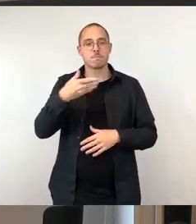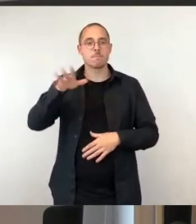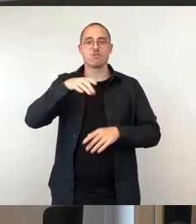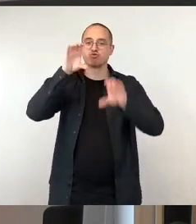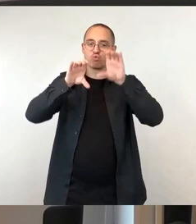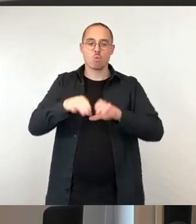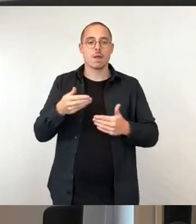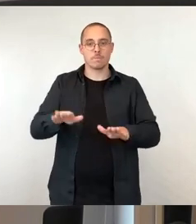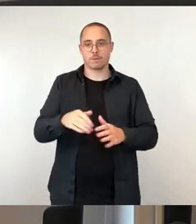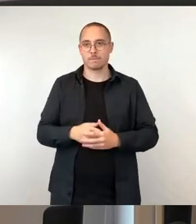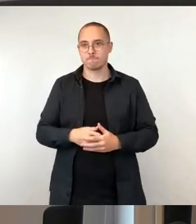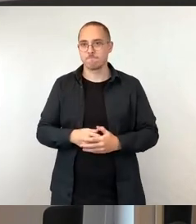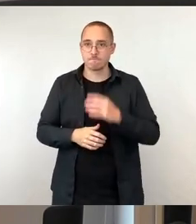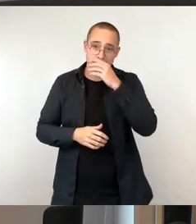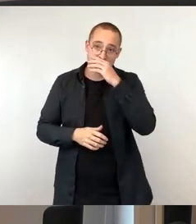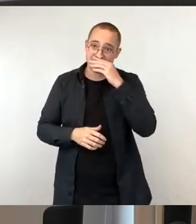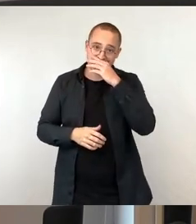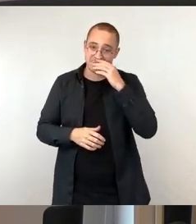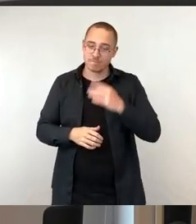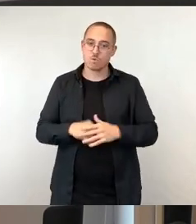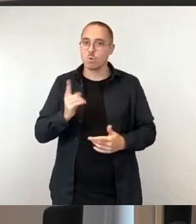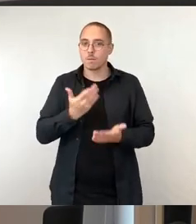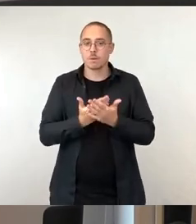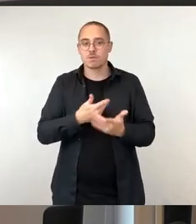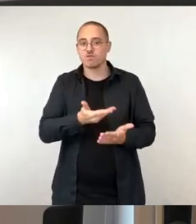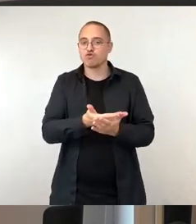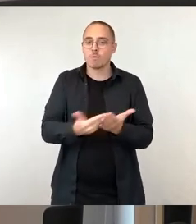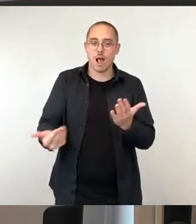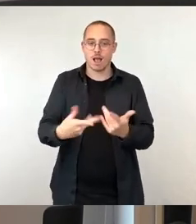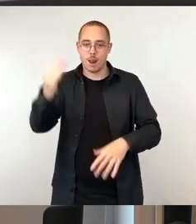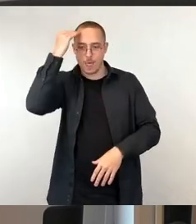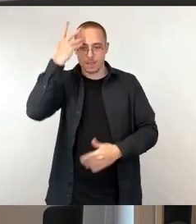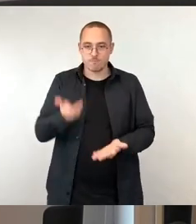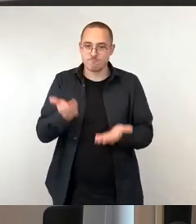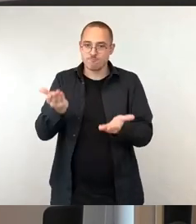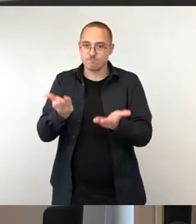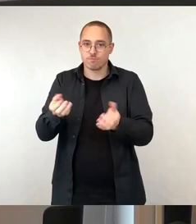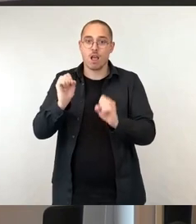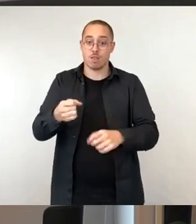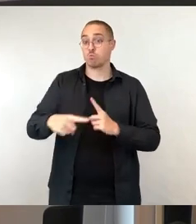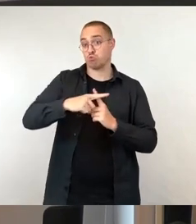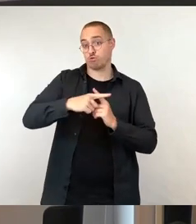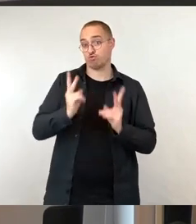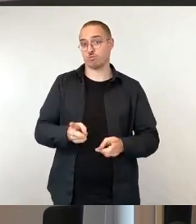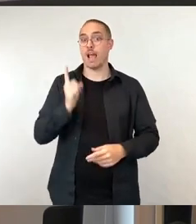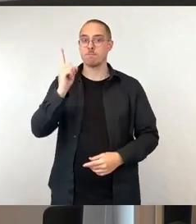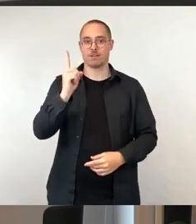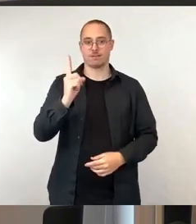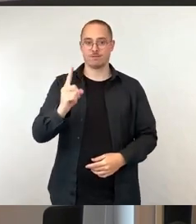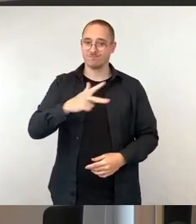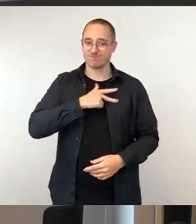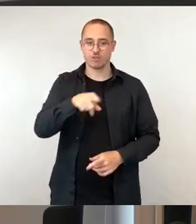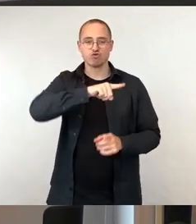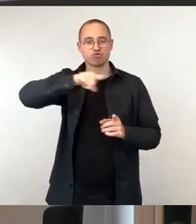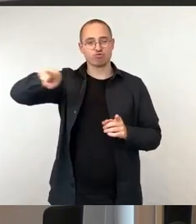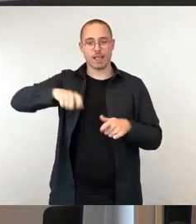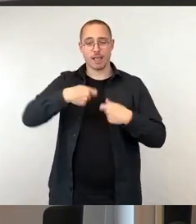positive Effekte. Aber, und genau das zeigen die Studien, diese positiven Effekte treten nur dann ein, wenn